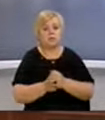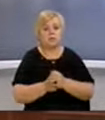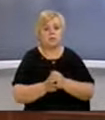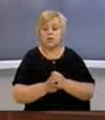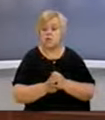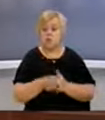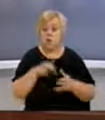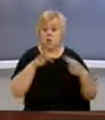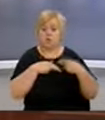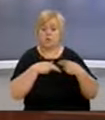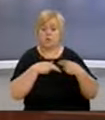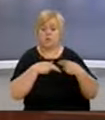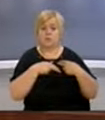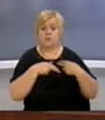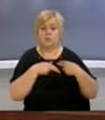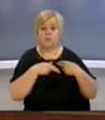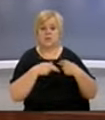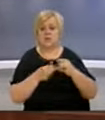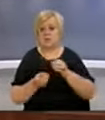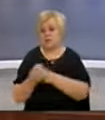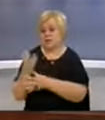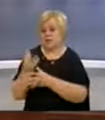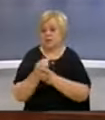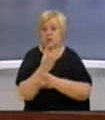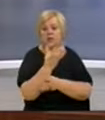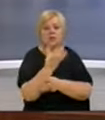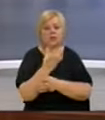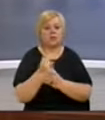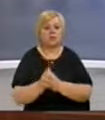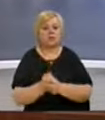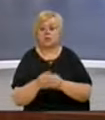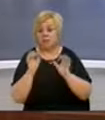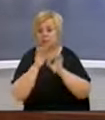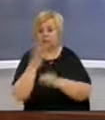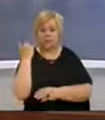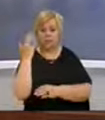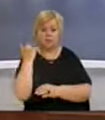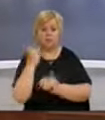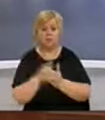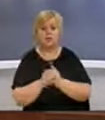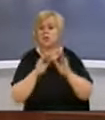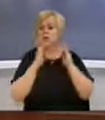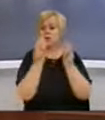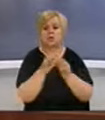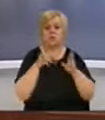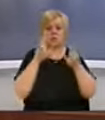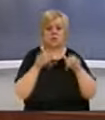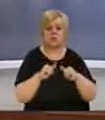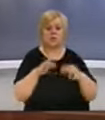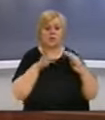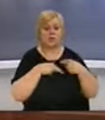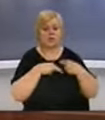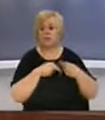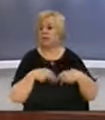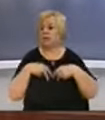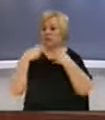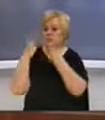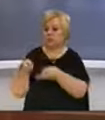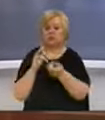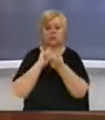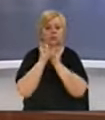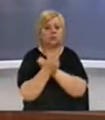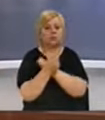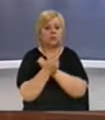kompetencet të krye prokurorve të prokurive të melore që të remetani nuk e kanë pasur branda asaj zyre të kena dhe kompetencet të transferimit që të